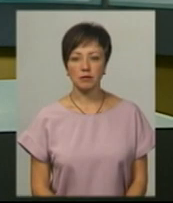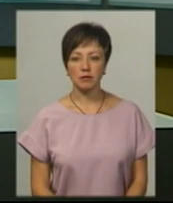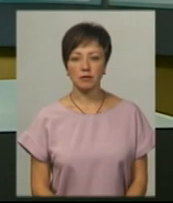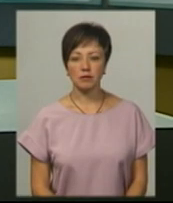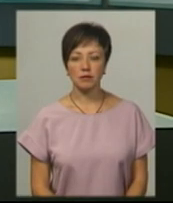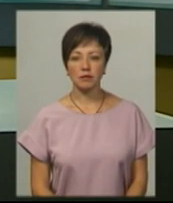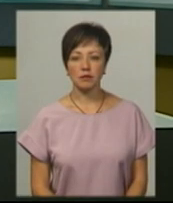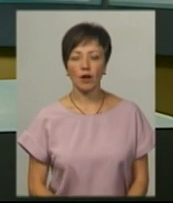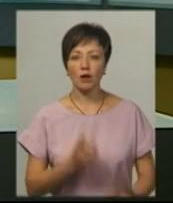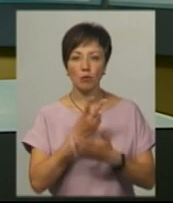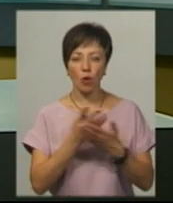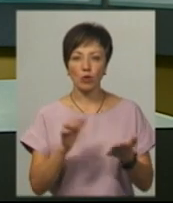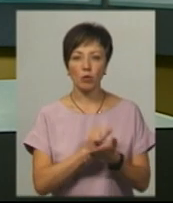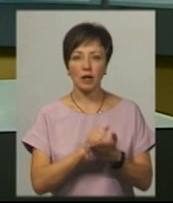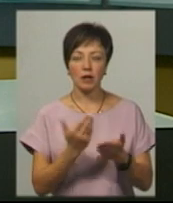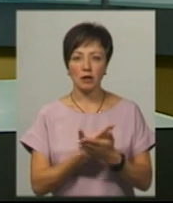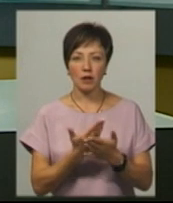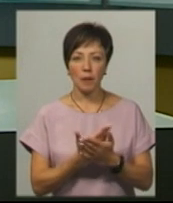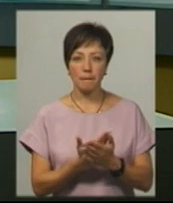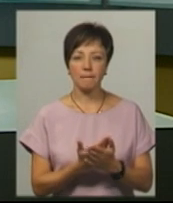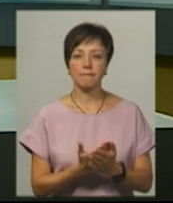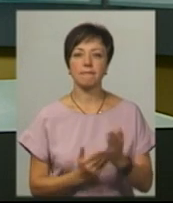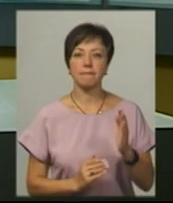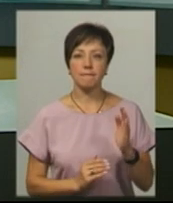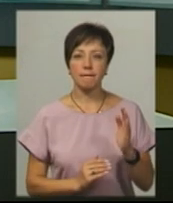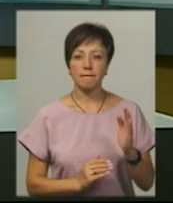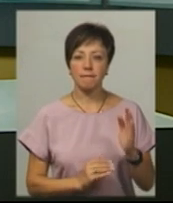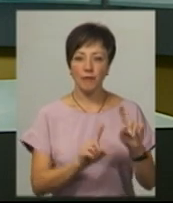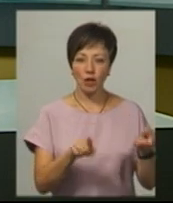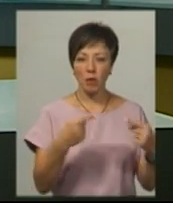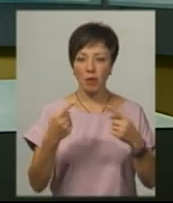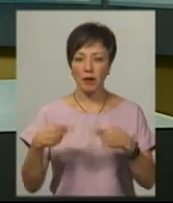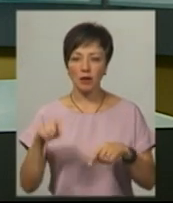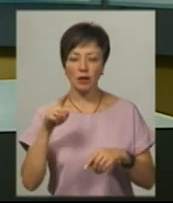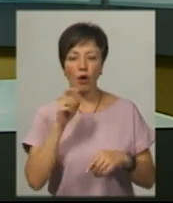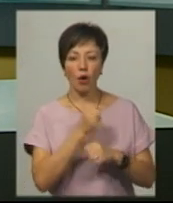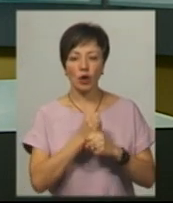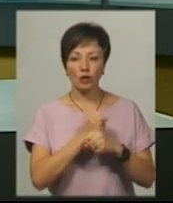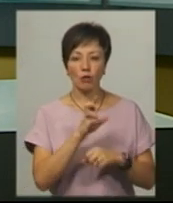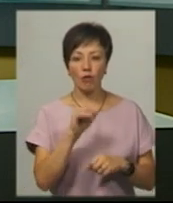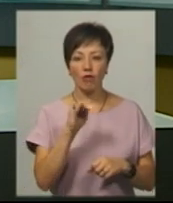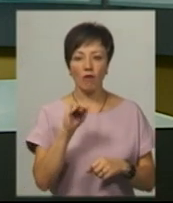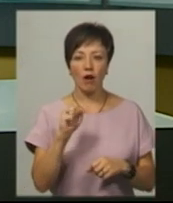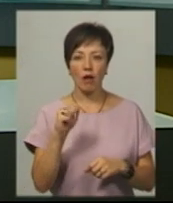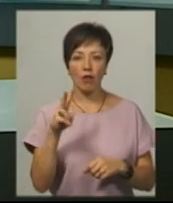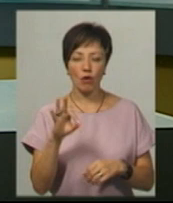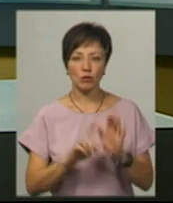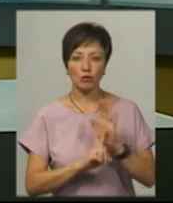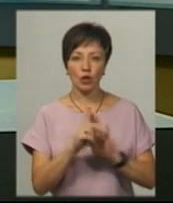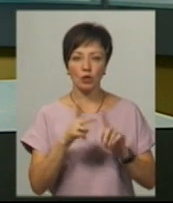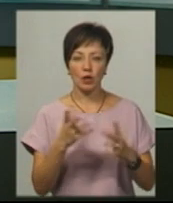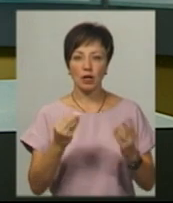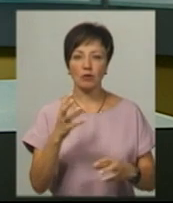Із показу документальної стрічки «Підйом та падіння коричневого буфало» американського режисера розпочався другий день Міжнародного